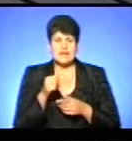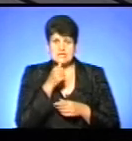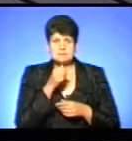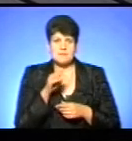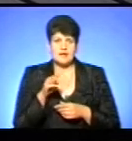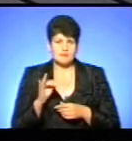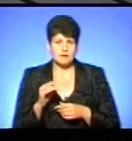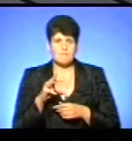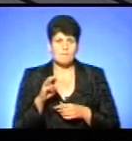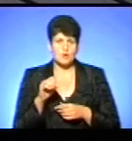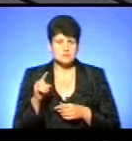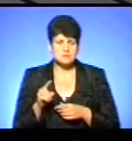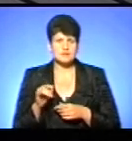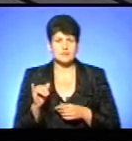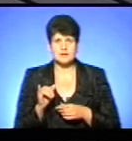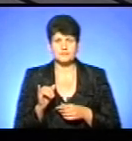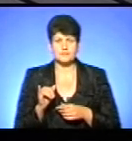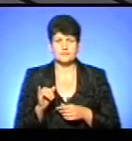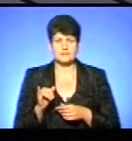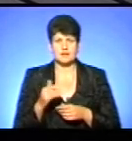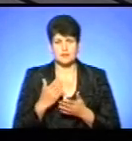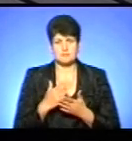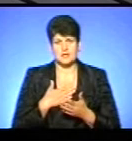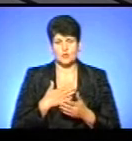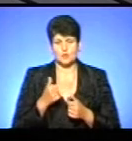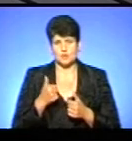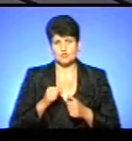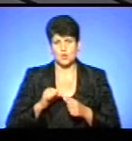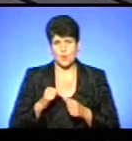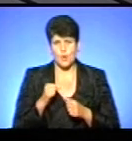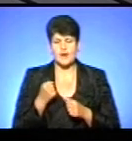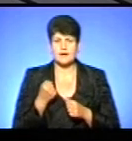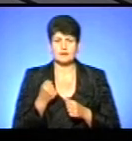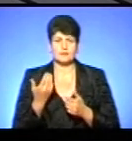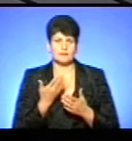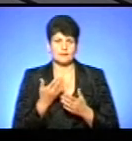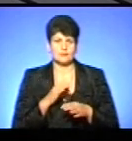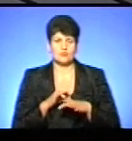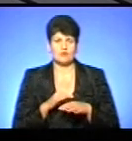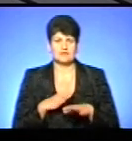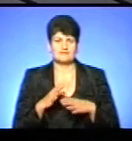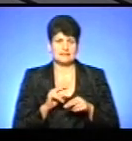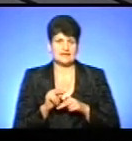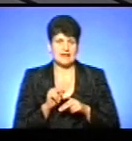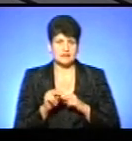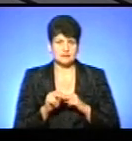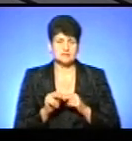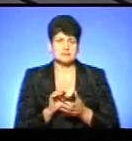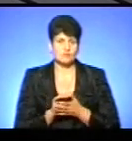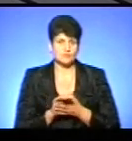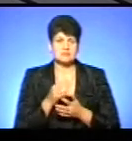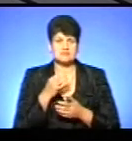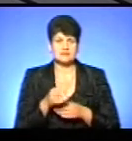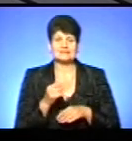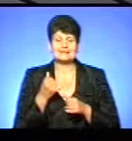сказав, є такий мій хороший колега, який проводив цей тренінг, ми давно знайомі, він сказав,